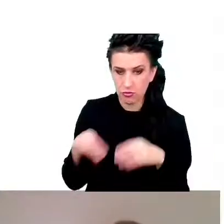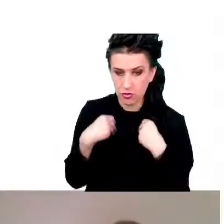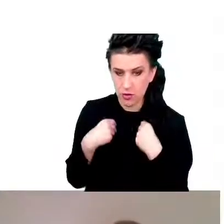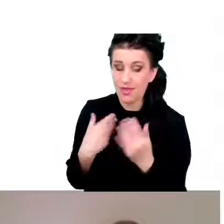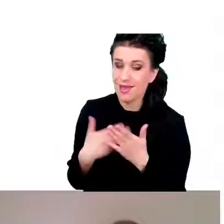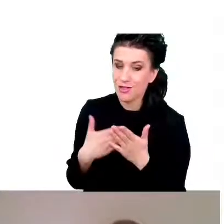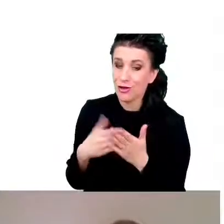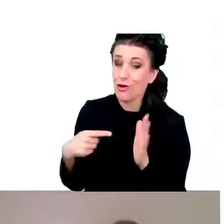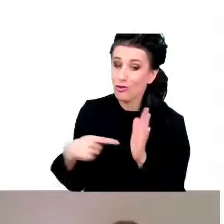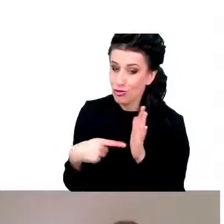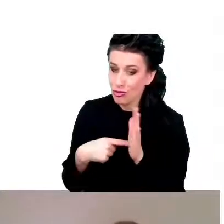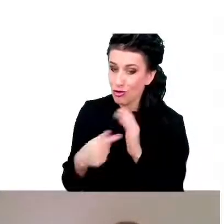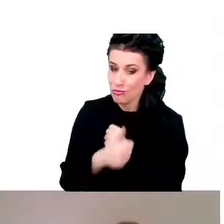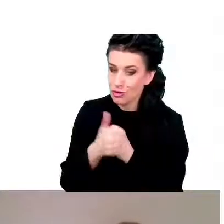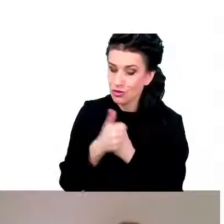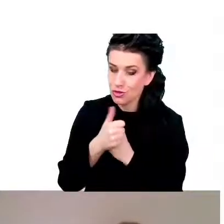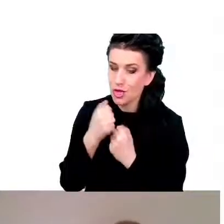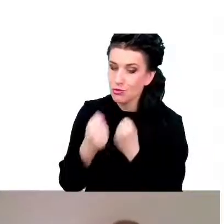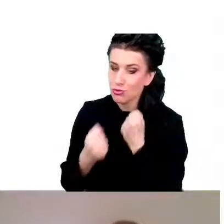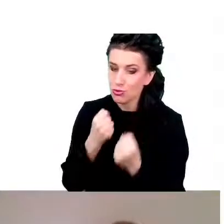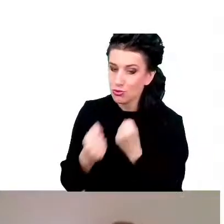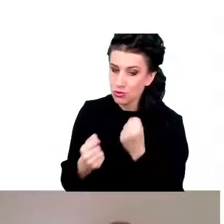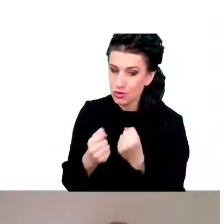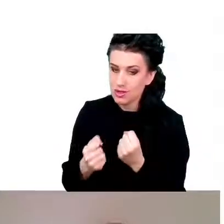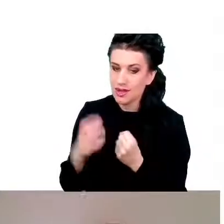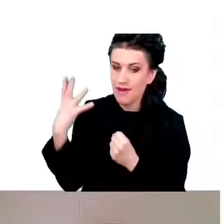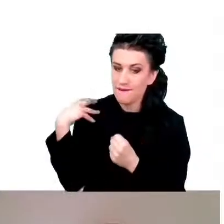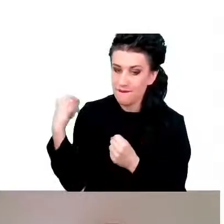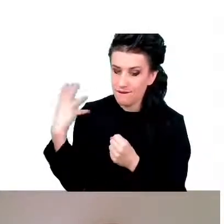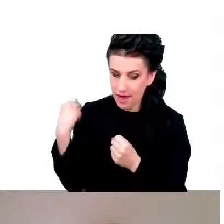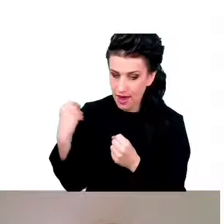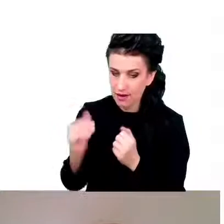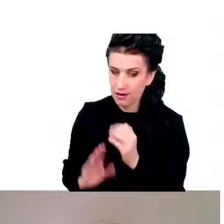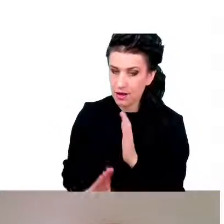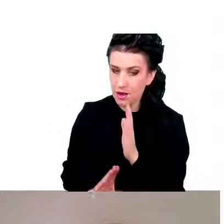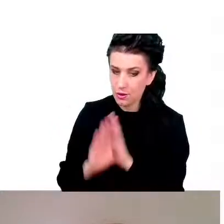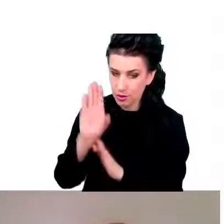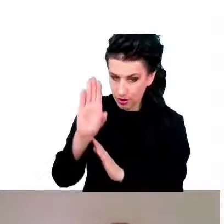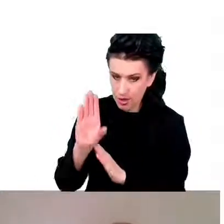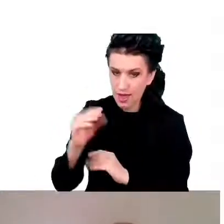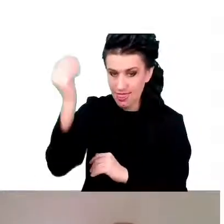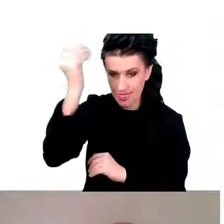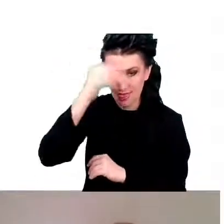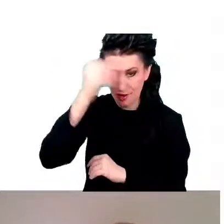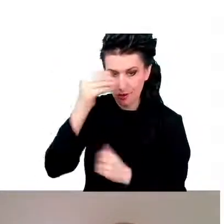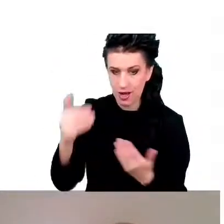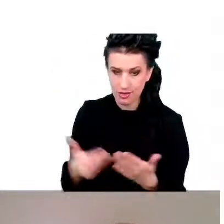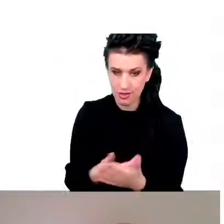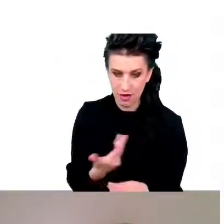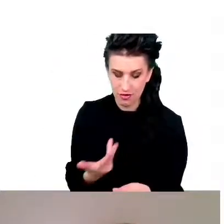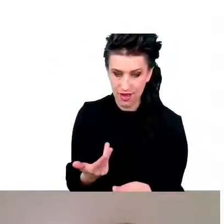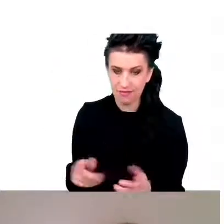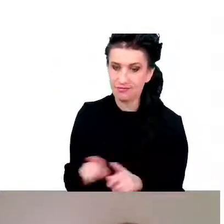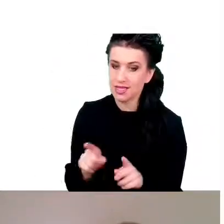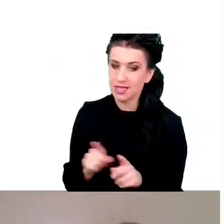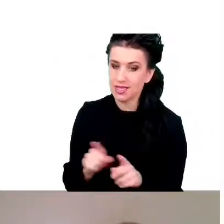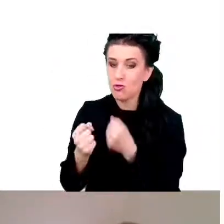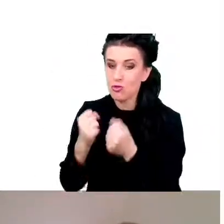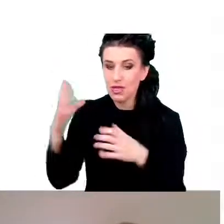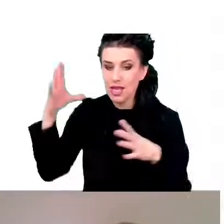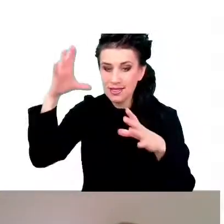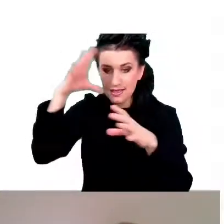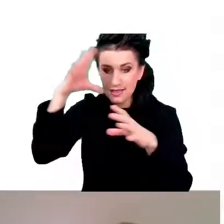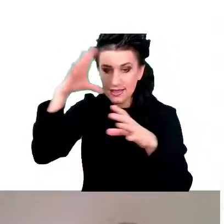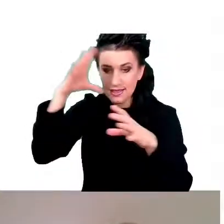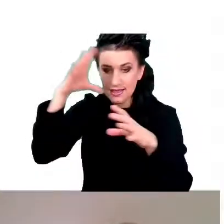nauczyć czegoś nowego i też trudniej jest zapomnieć, tak? jeżeli ma się jakieś nowyki,